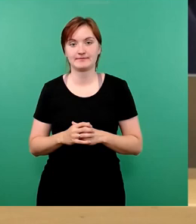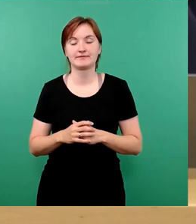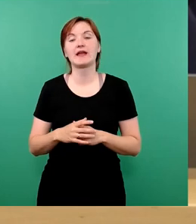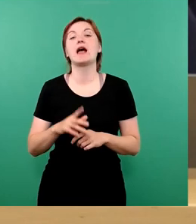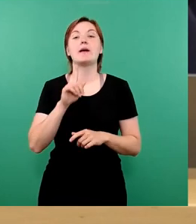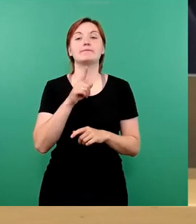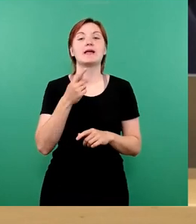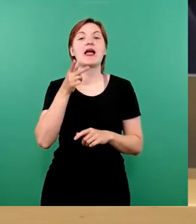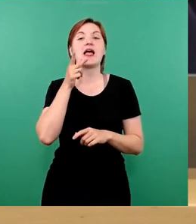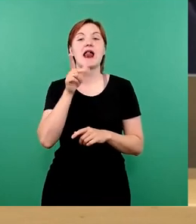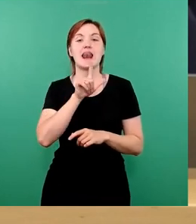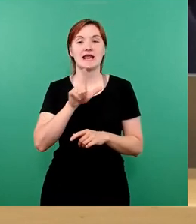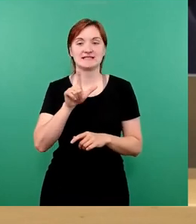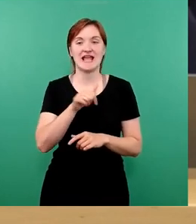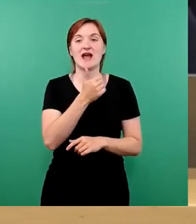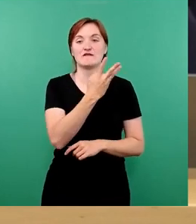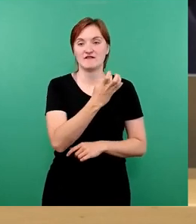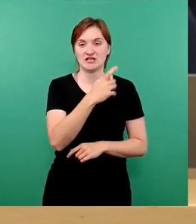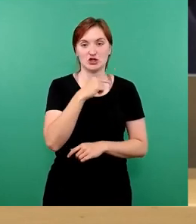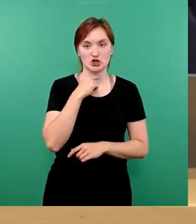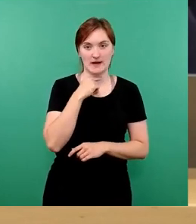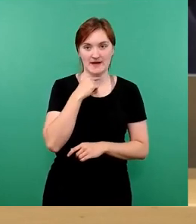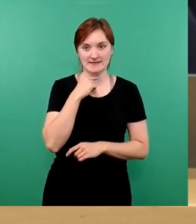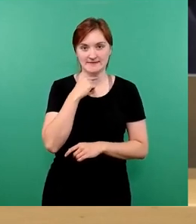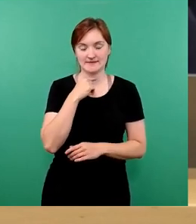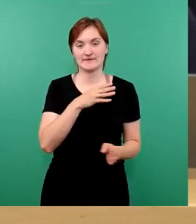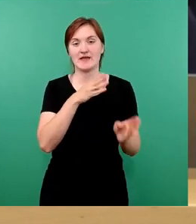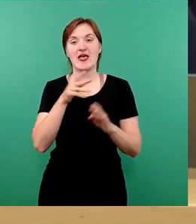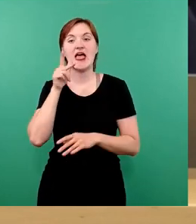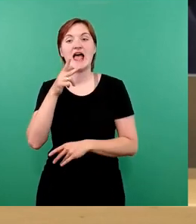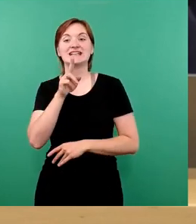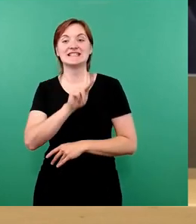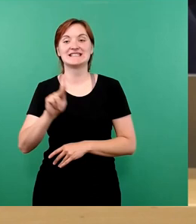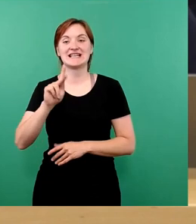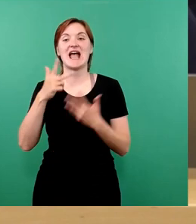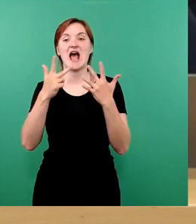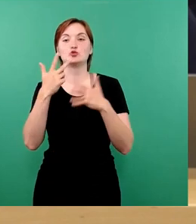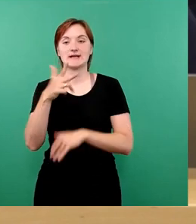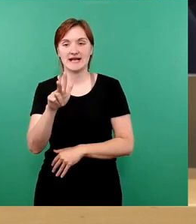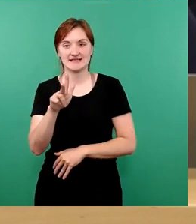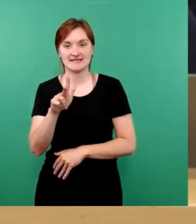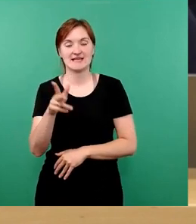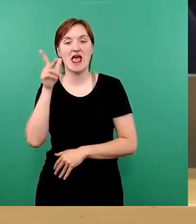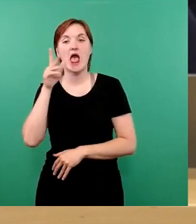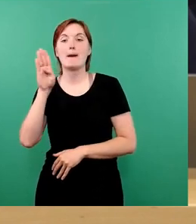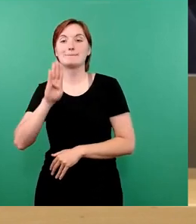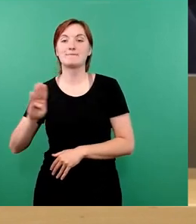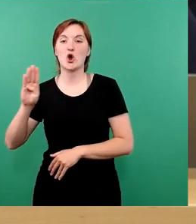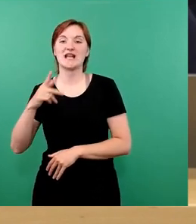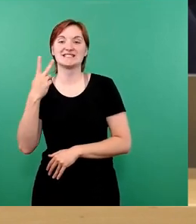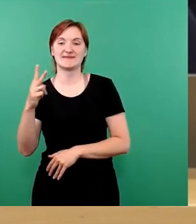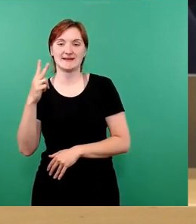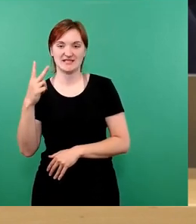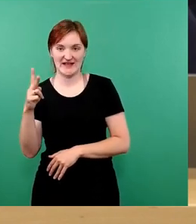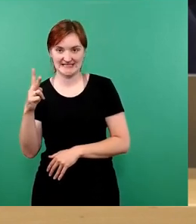empfiehlen 41 Stimmen, auf Herrn Kießling 38, auf Herrn Breuer 22